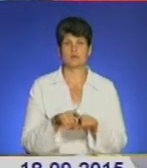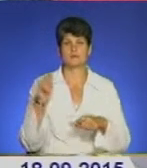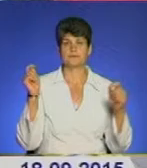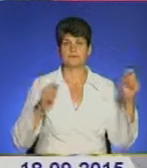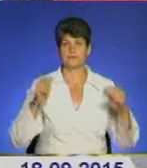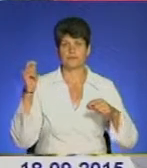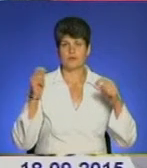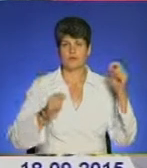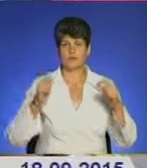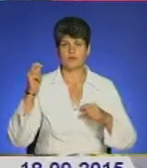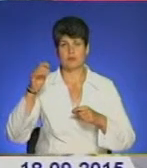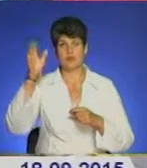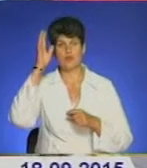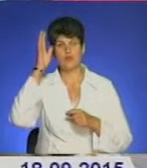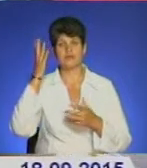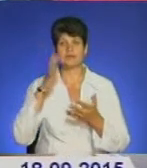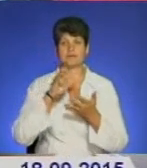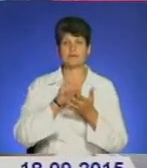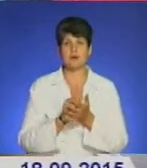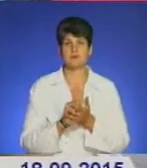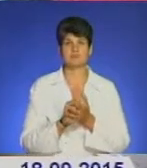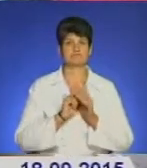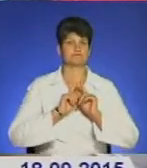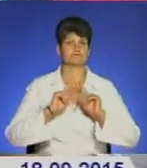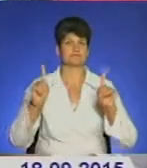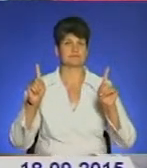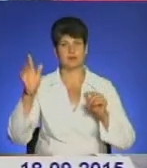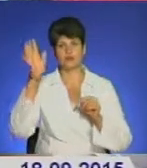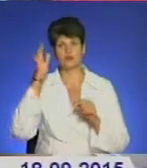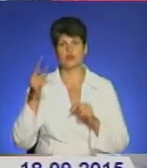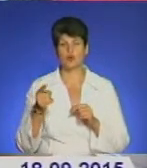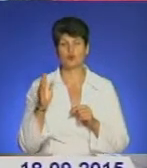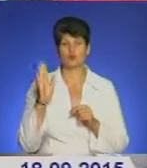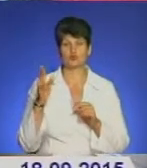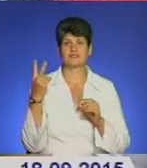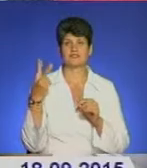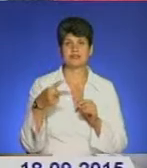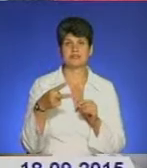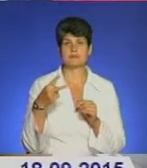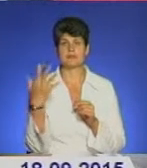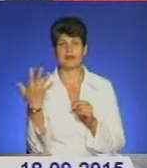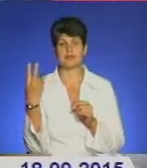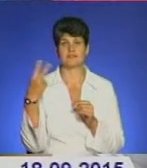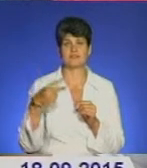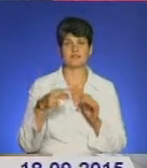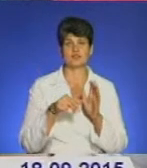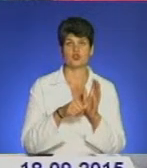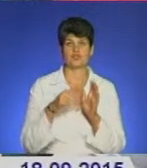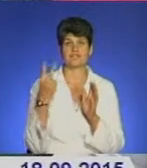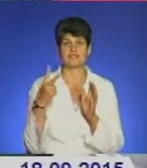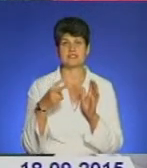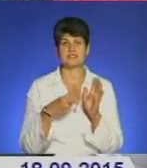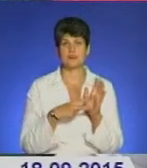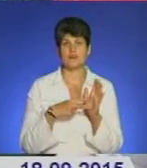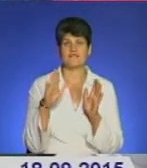з'їздів науковців, які займаються альтернативною наукою в Тернополі. Буде 25, 26, 27 вересня.